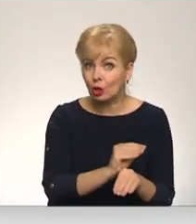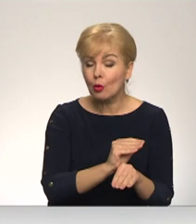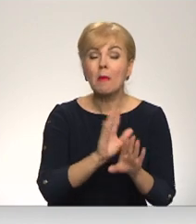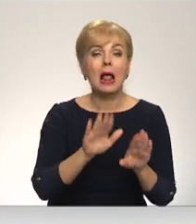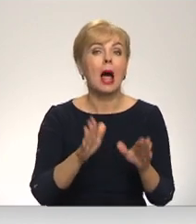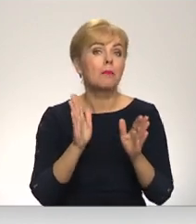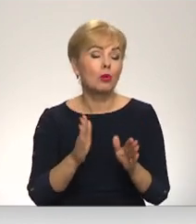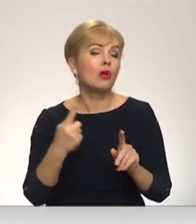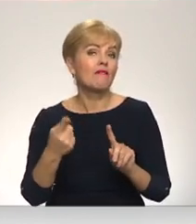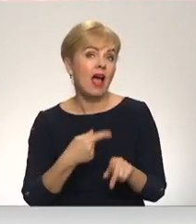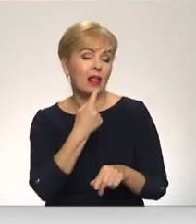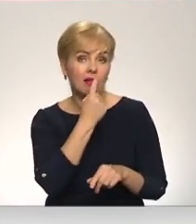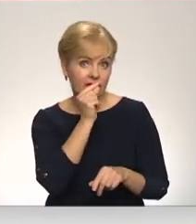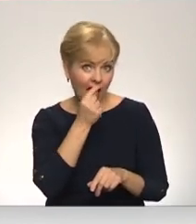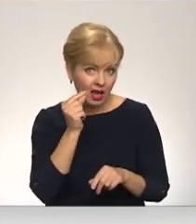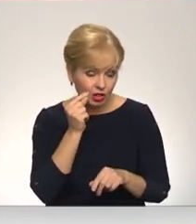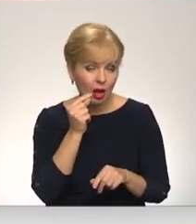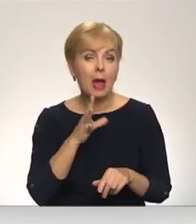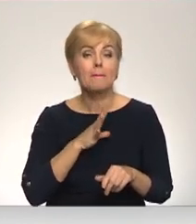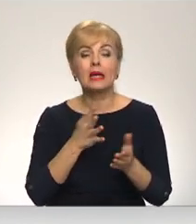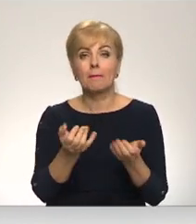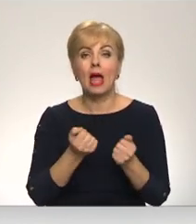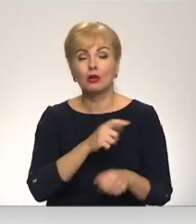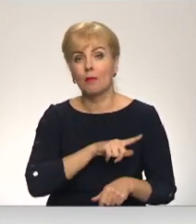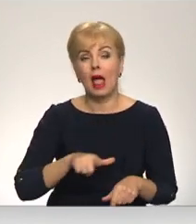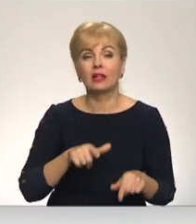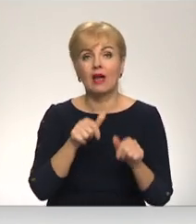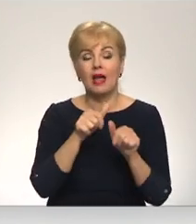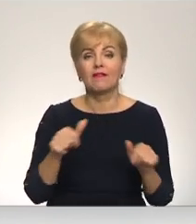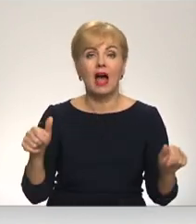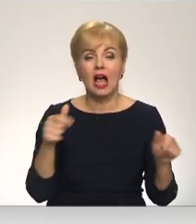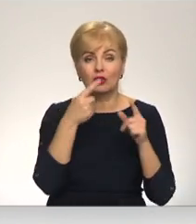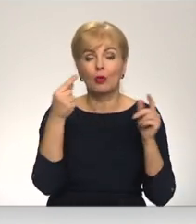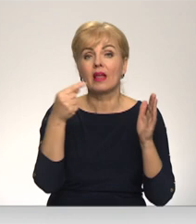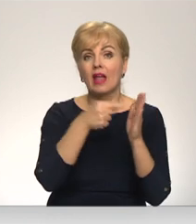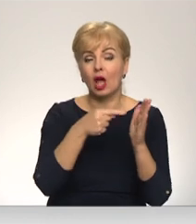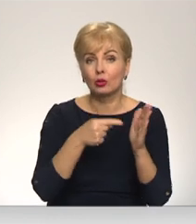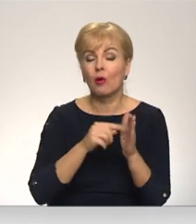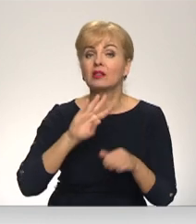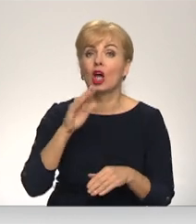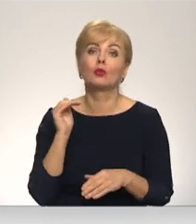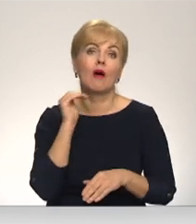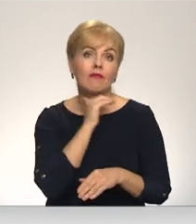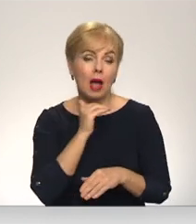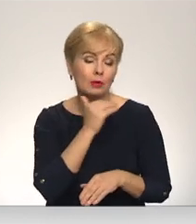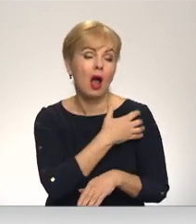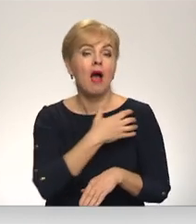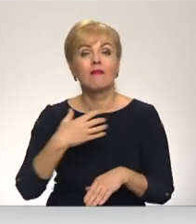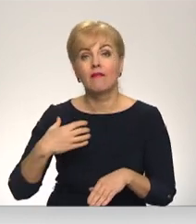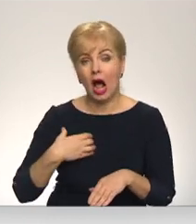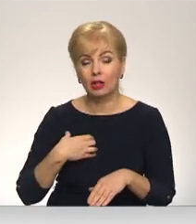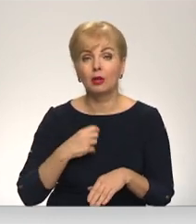lai būtu vēl šie testi tika pieņemts Latvijas vēstnes ir datāts ar 4. februāri, kad valdība